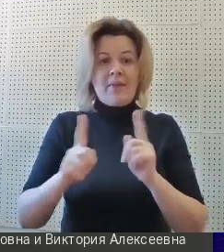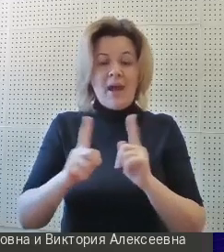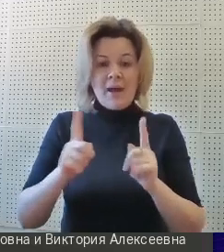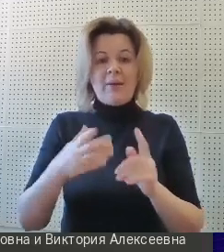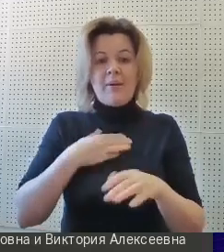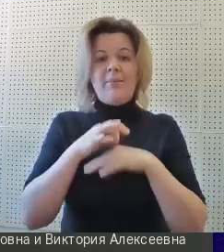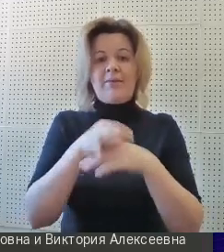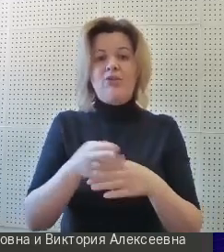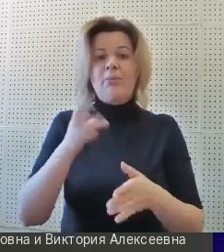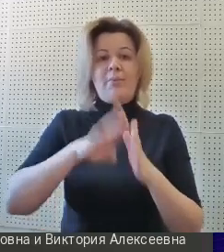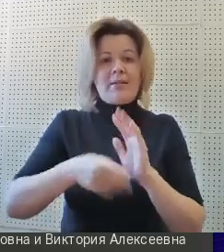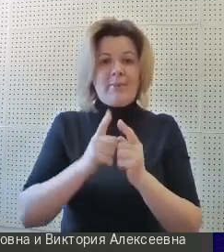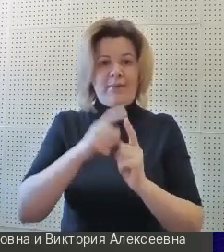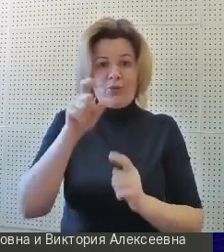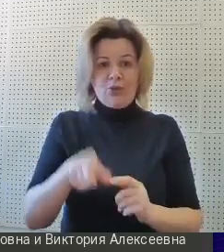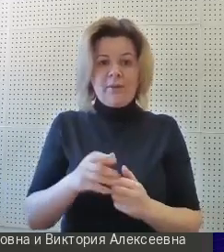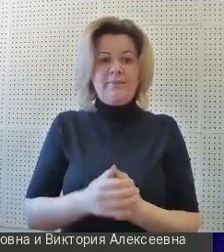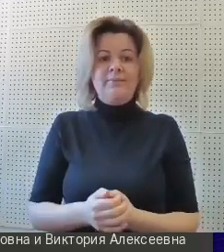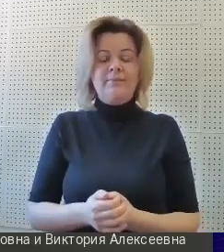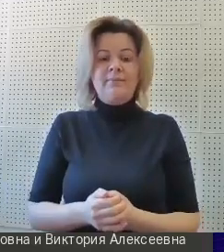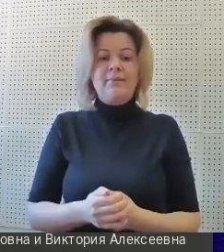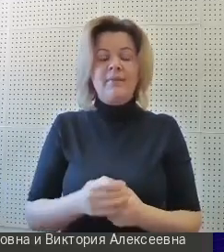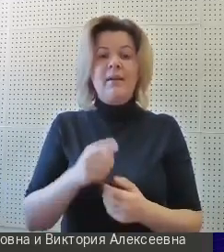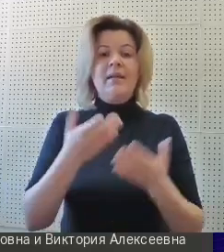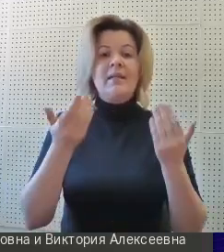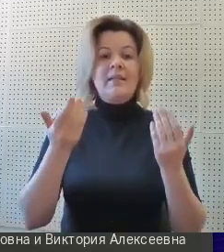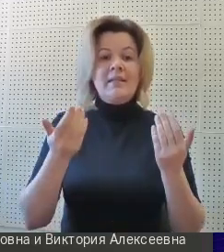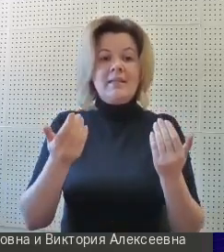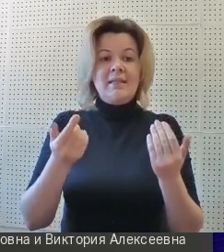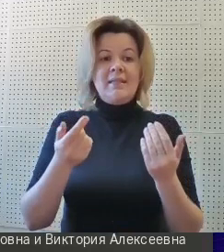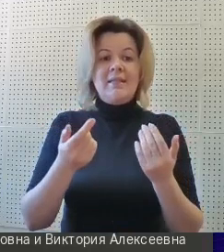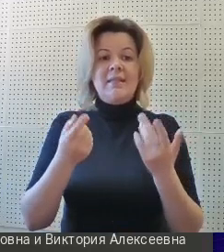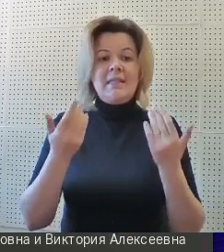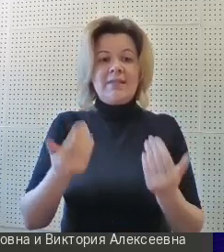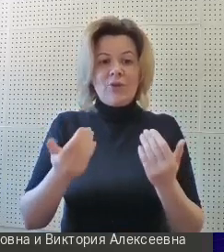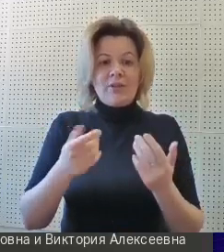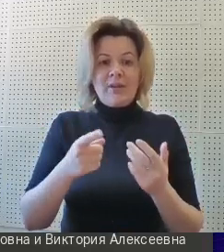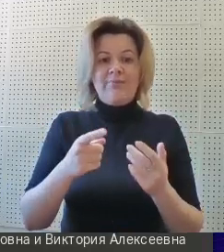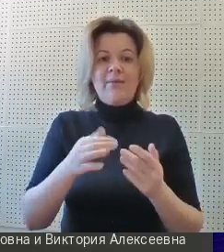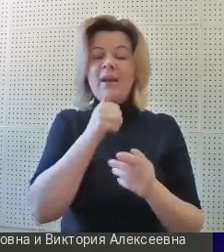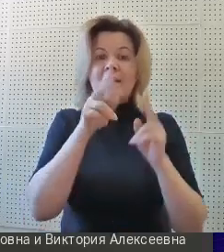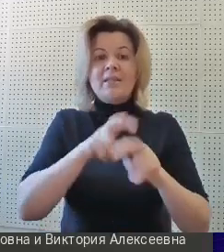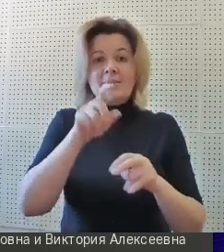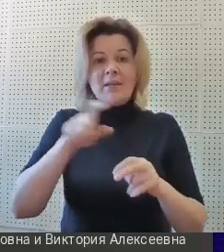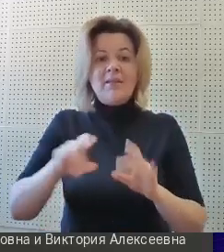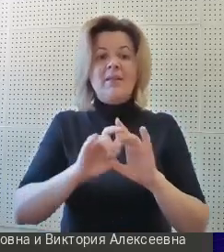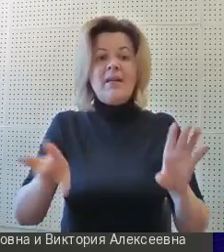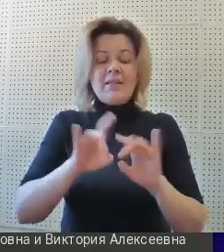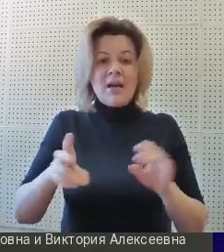вебинара мы будем без переводчика жестового языка. И сегодня Ирина расскажет нам